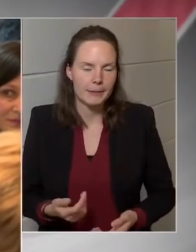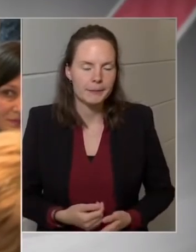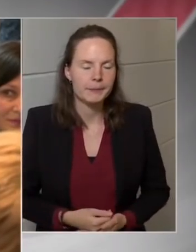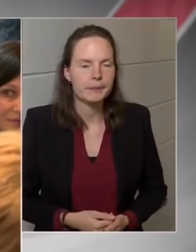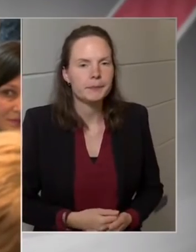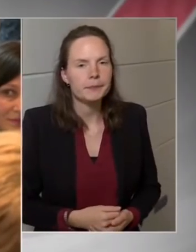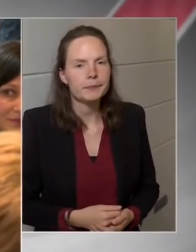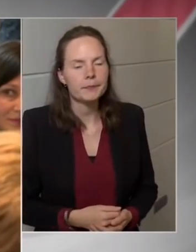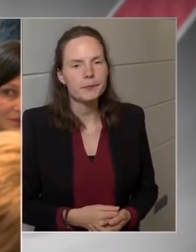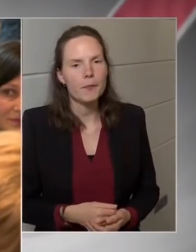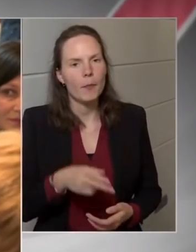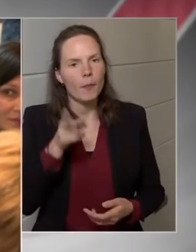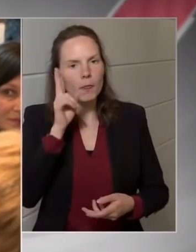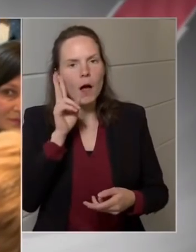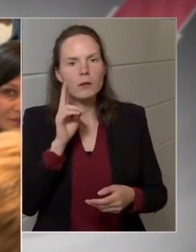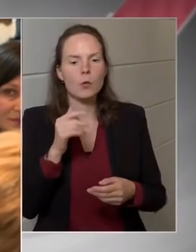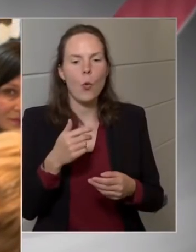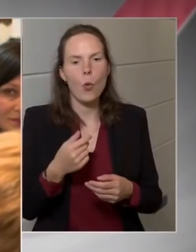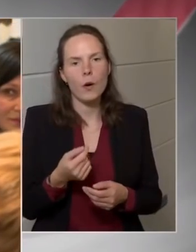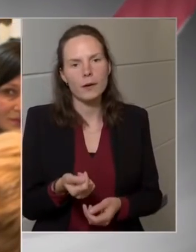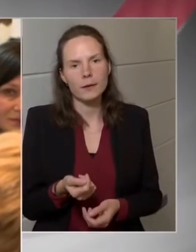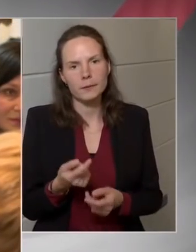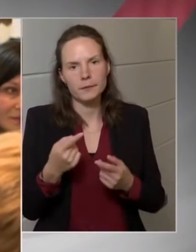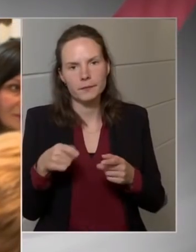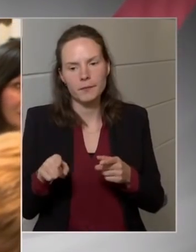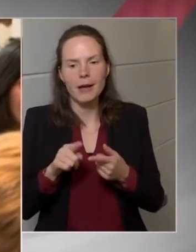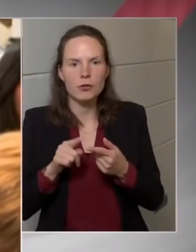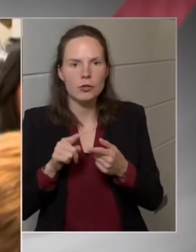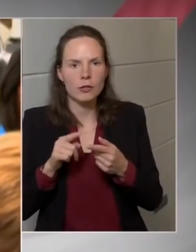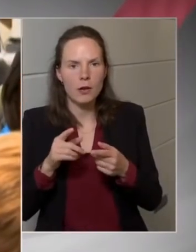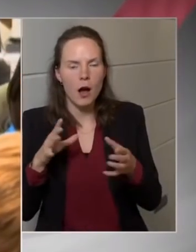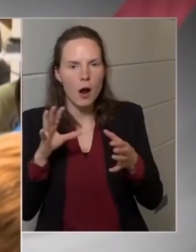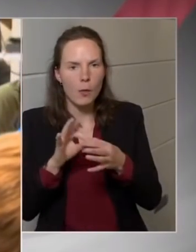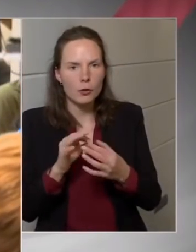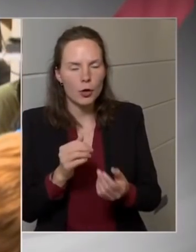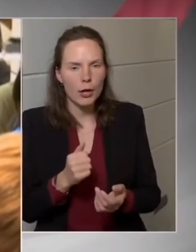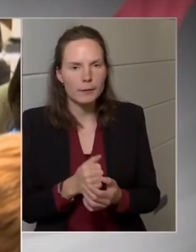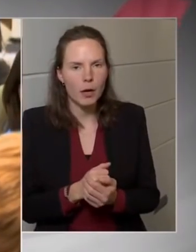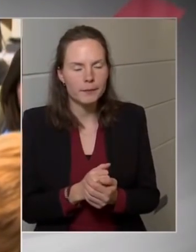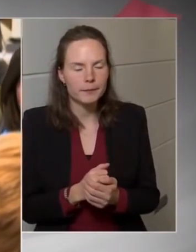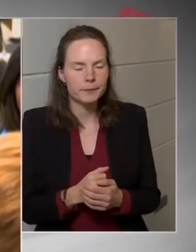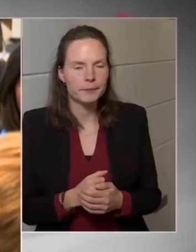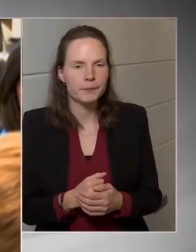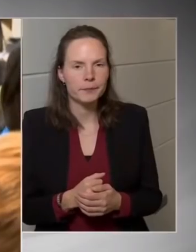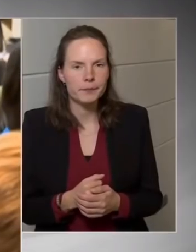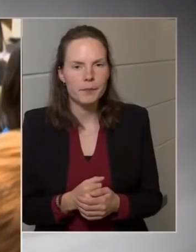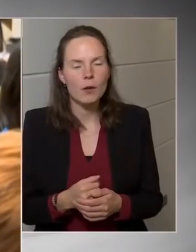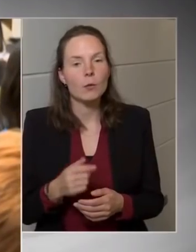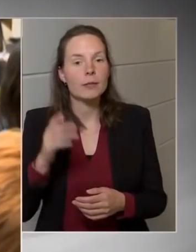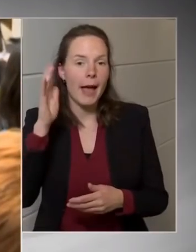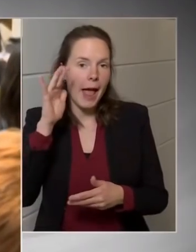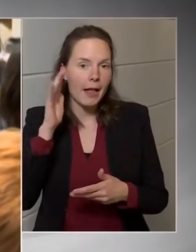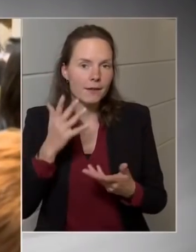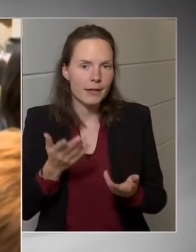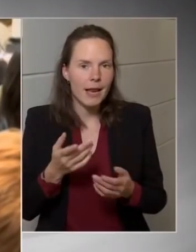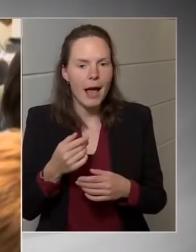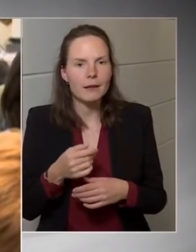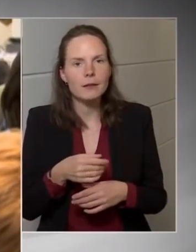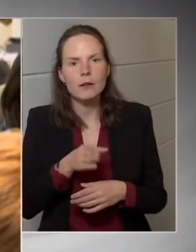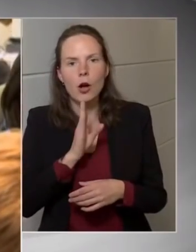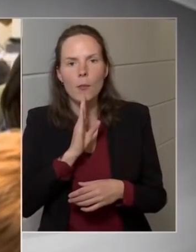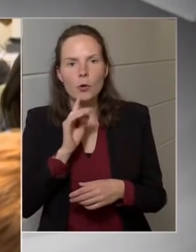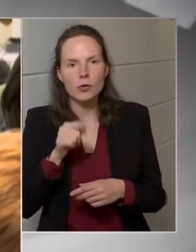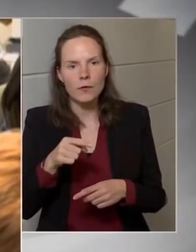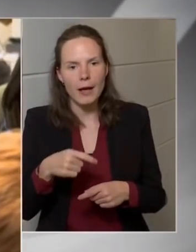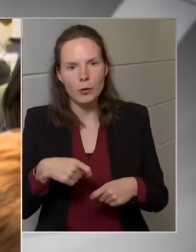Akkor egész család másik lábával kapcsolatban, kétlaptárson kérdése. Ugye elvileg Kaposváron épülne